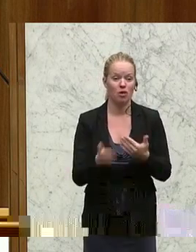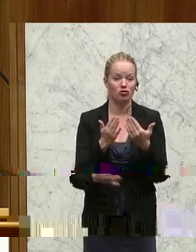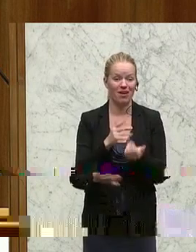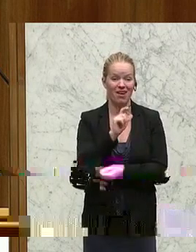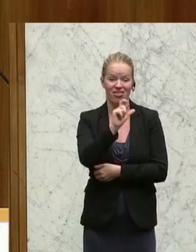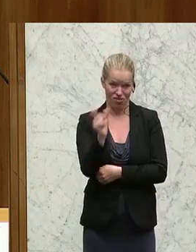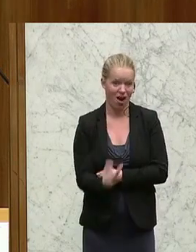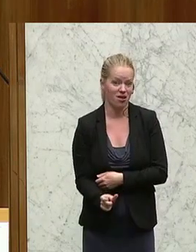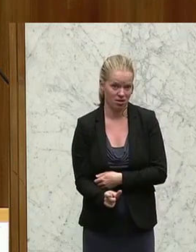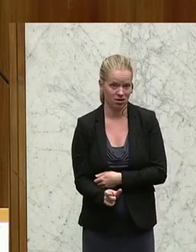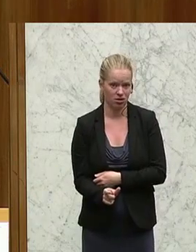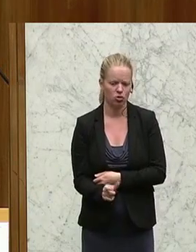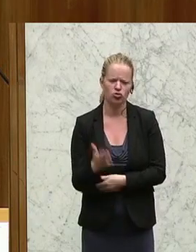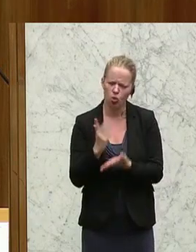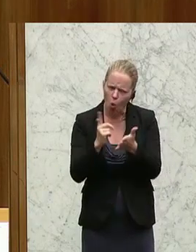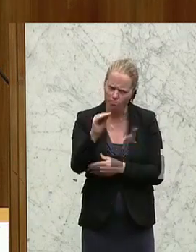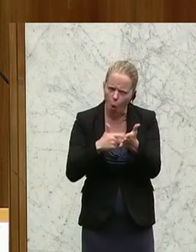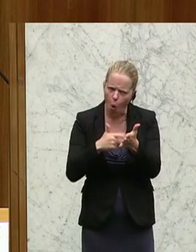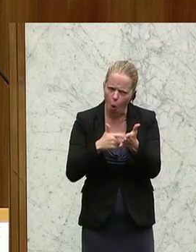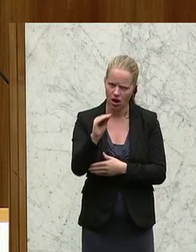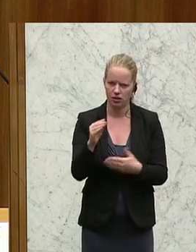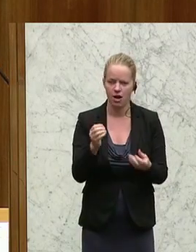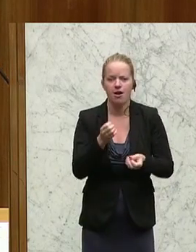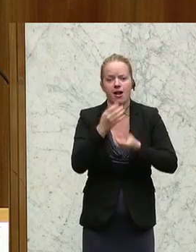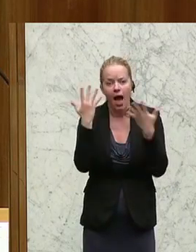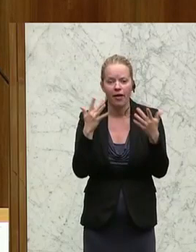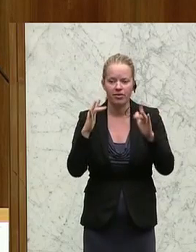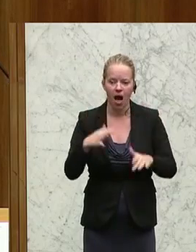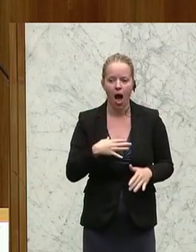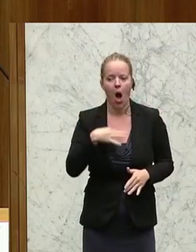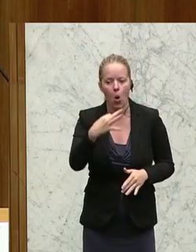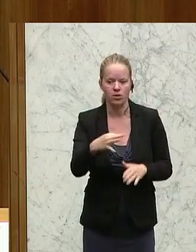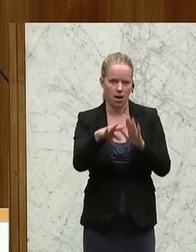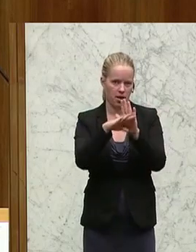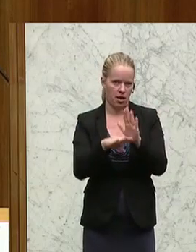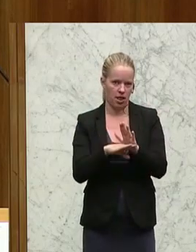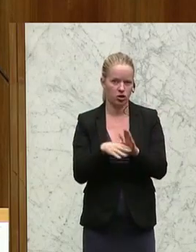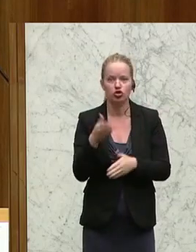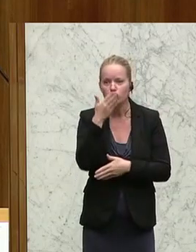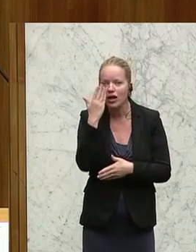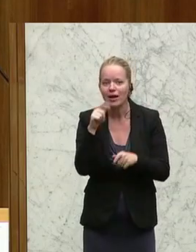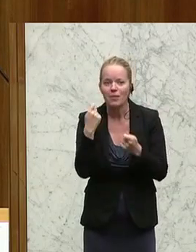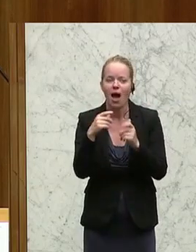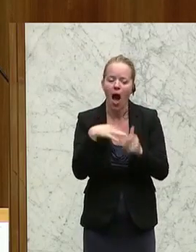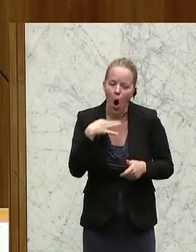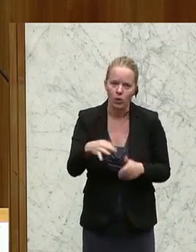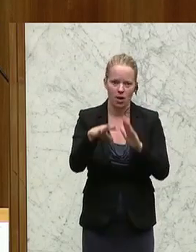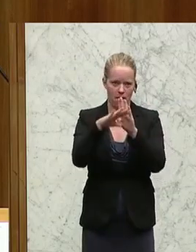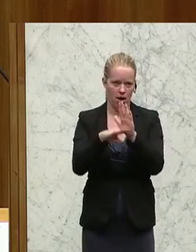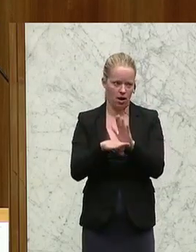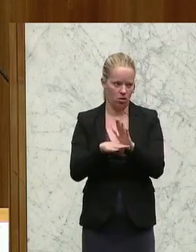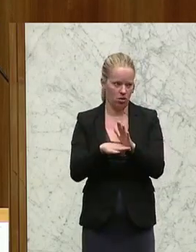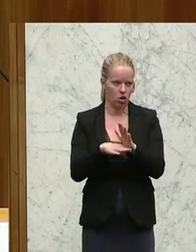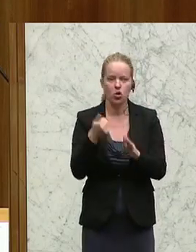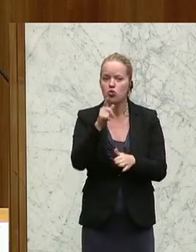noch einmal, ich habe es mehrmals erwähnt, gibt es natürlich eine Ausnahmeregelung. In der Tschechei gibt es eine Ausnahmeregelung, ist gerade